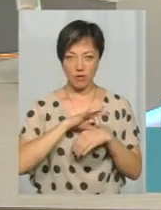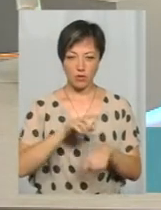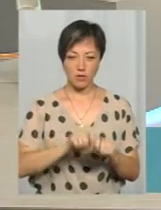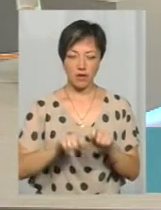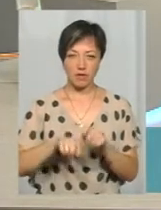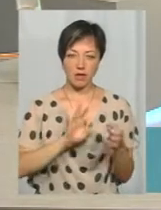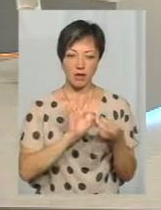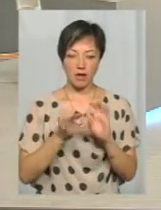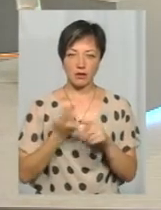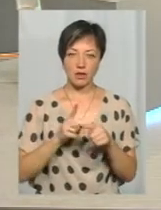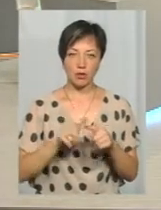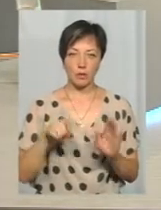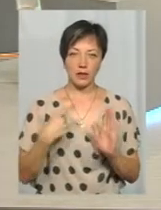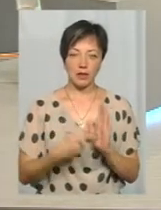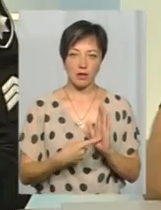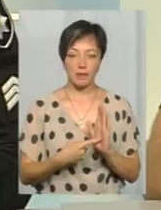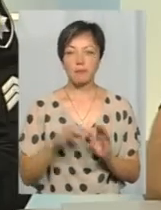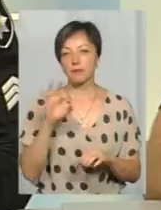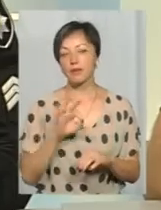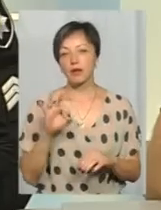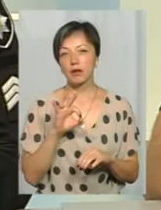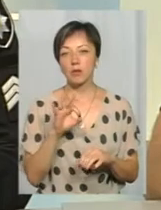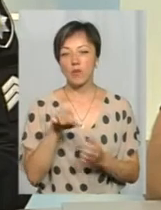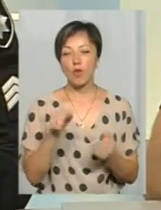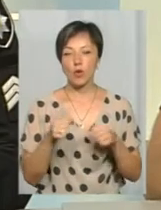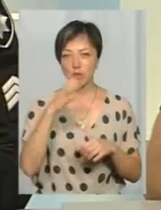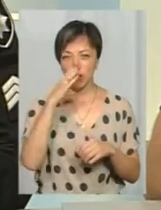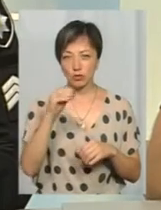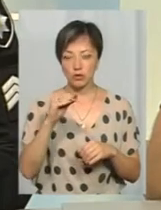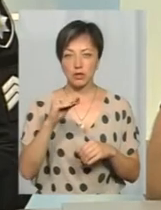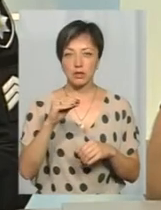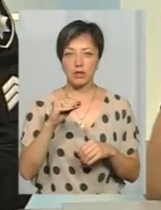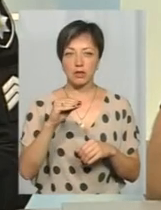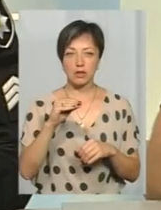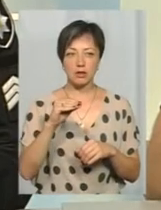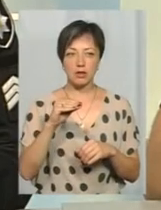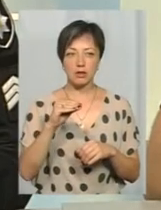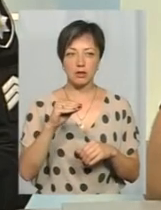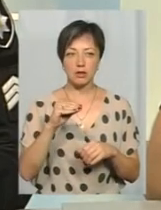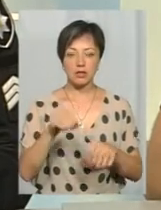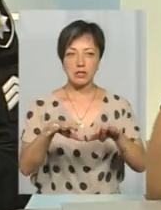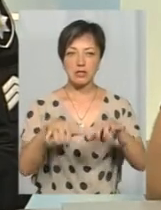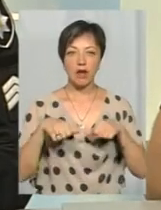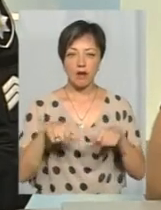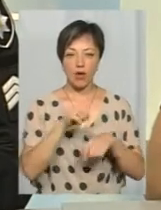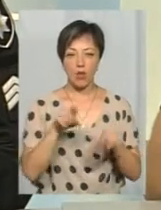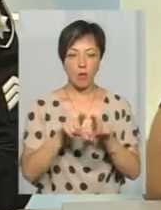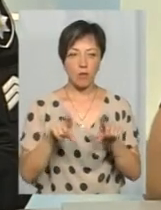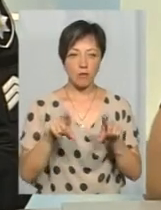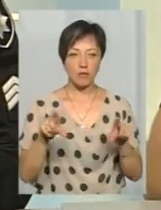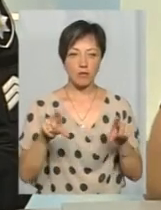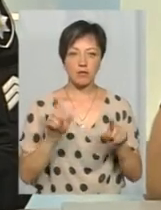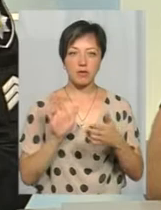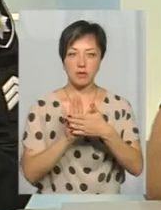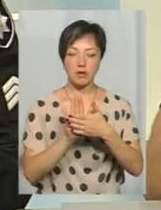перевірка детальна з даного приводу. З приводу того, що водій маршрутного транспортного засобу зняв номер маршруту свого руху, з